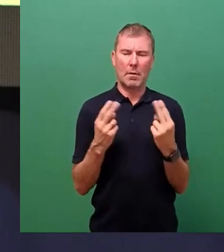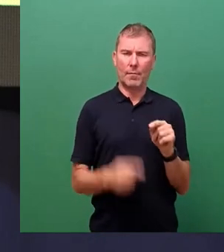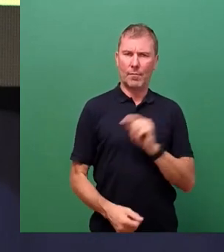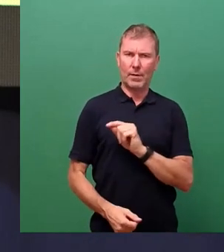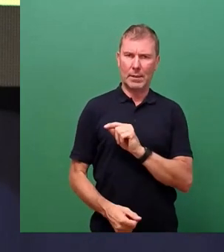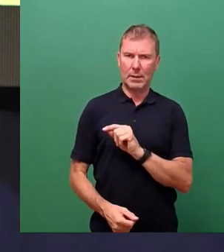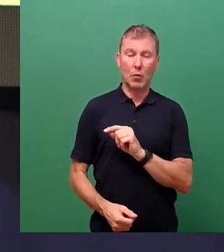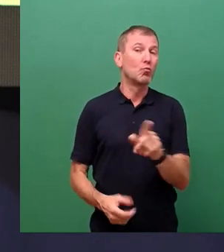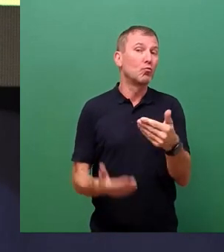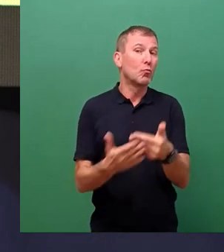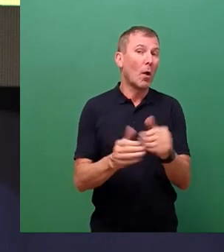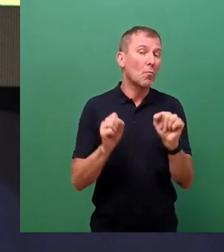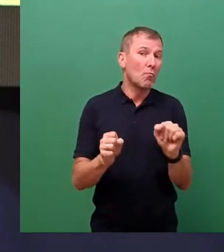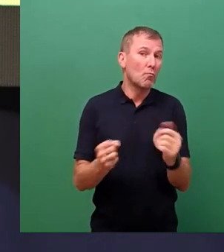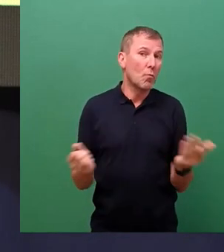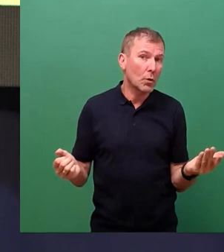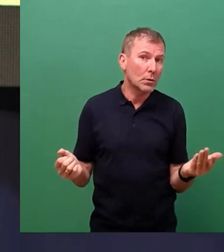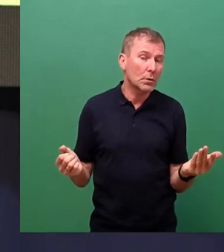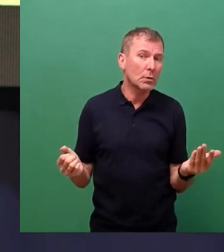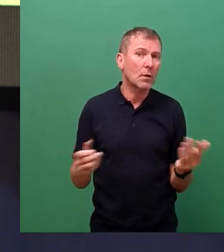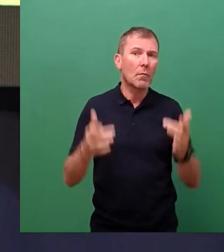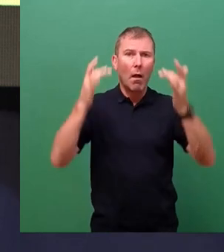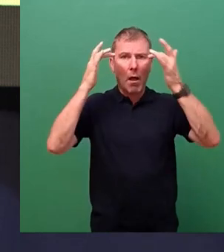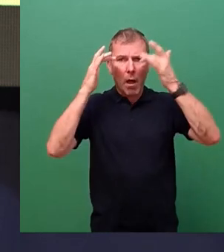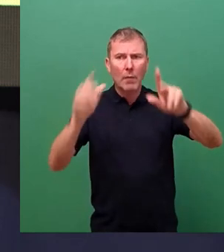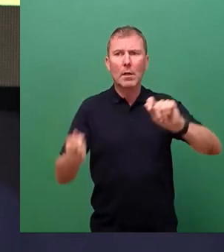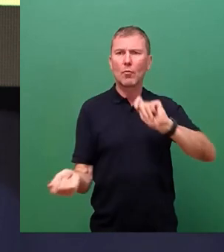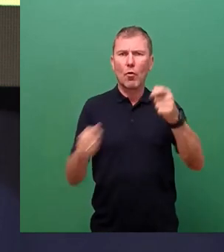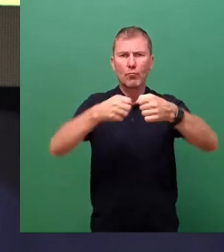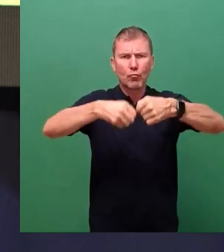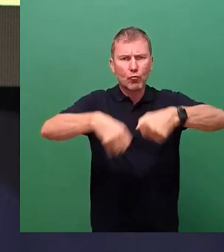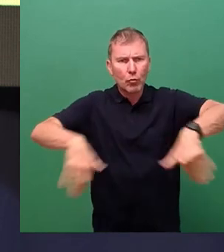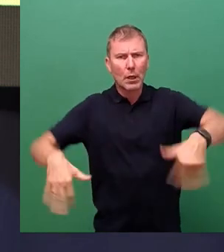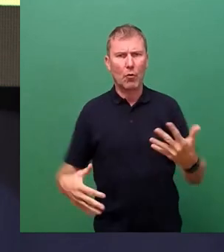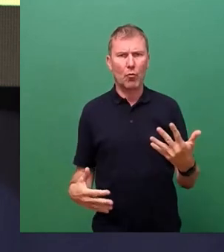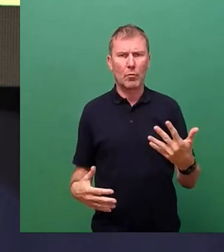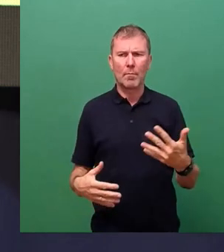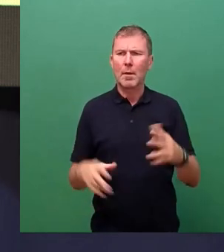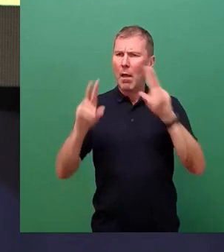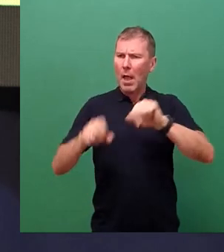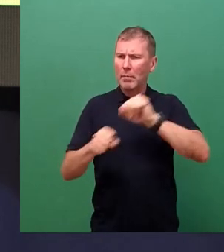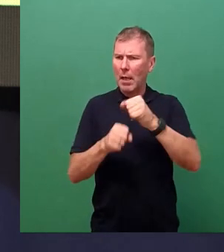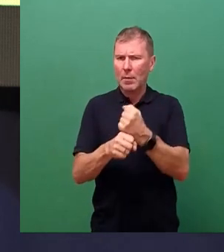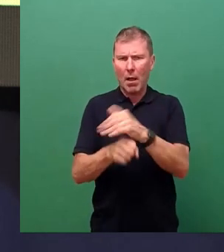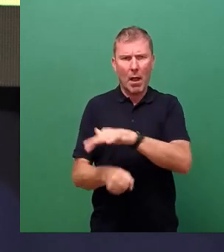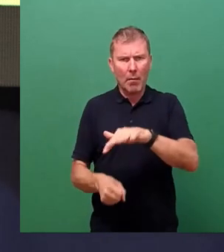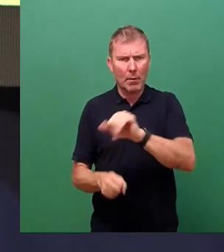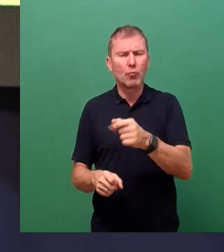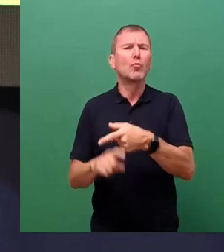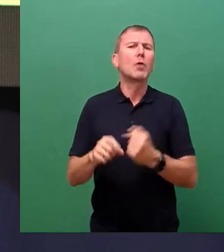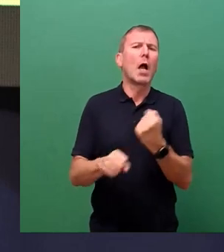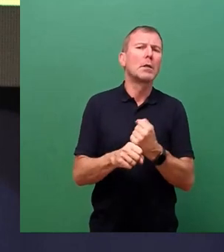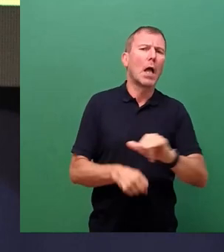Möglichkeiten für die Anerkennung und Umstrukturierung im Bereich der Ehrenamtlichstätigkeit sein. Teilzeitjobs oder